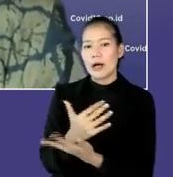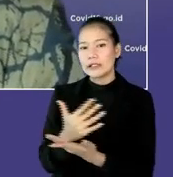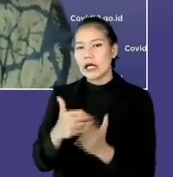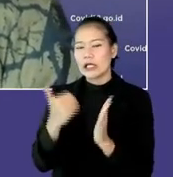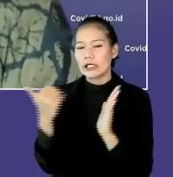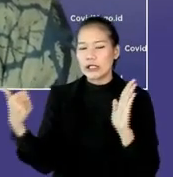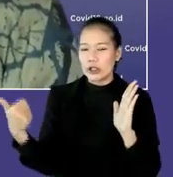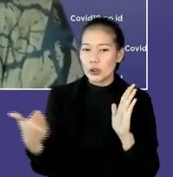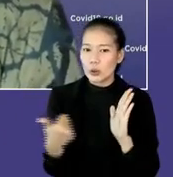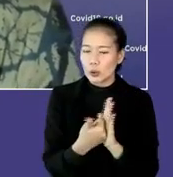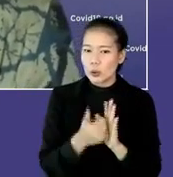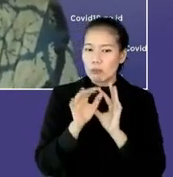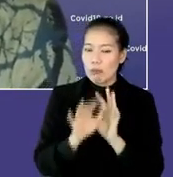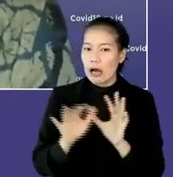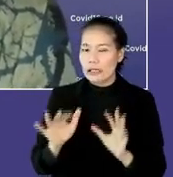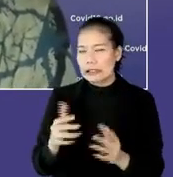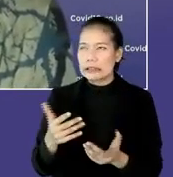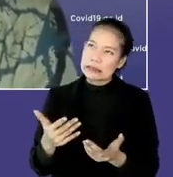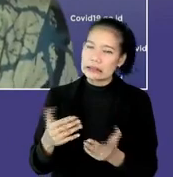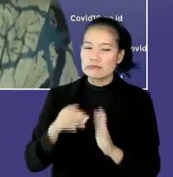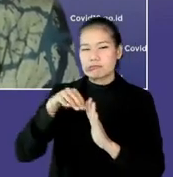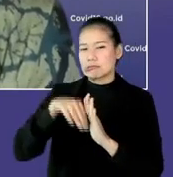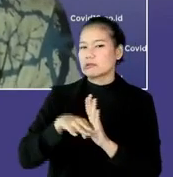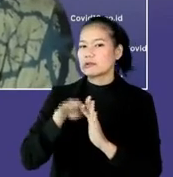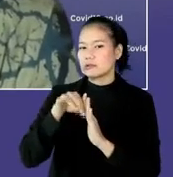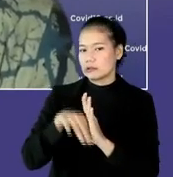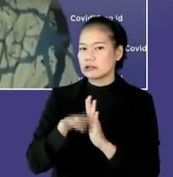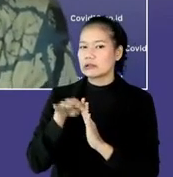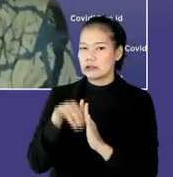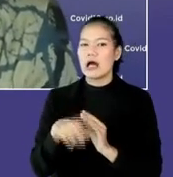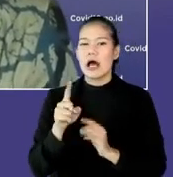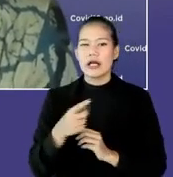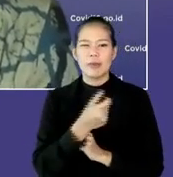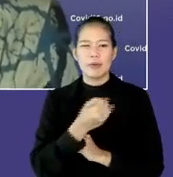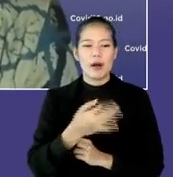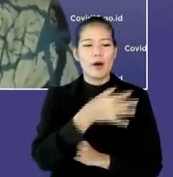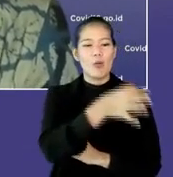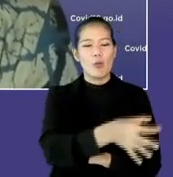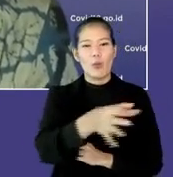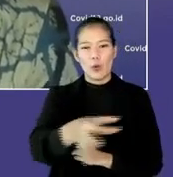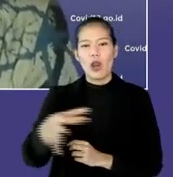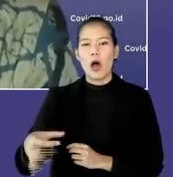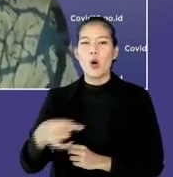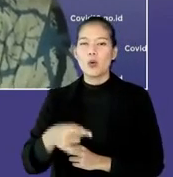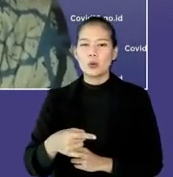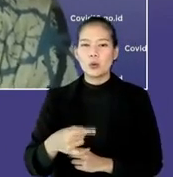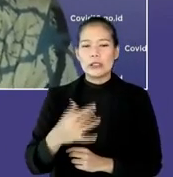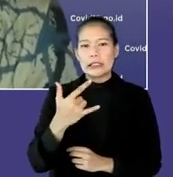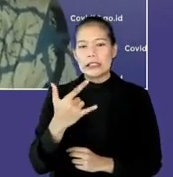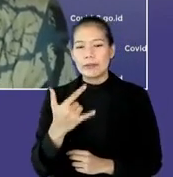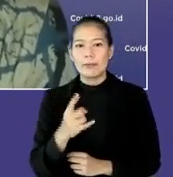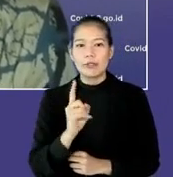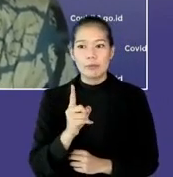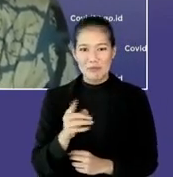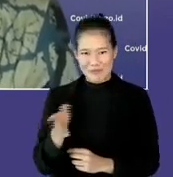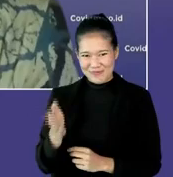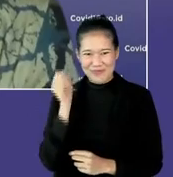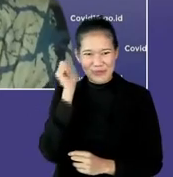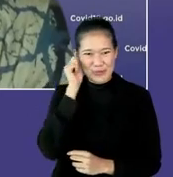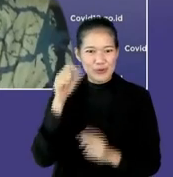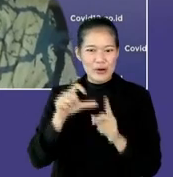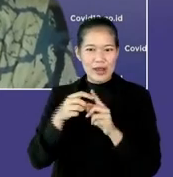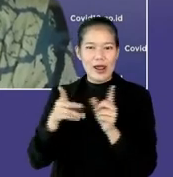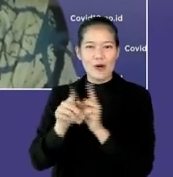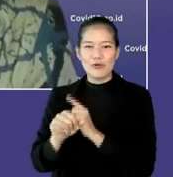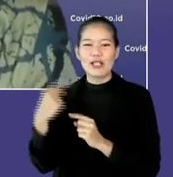ya enggak juga nih naik turun sebetulnya. Dan ada pulau-pulau yang kayaknya kekeh gitu. Kita ngomongnya pulau ya. Karena biasanya Dr. Dewi kasih juga